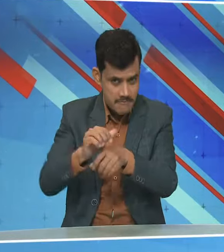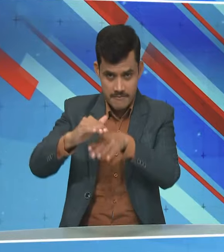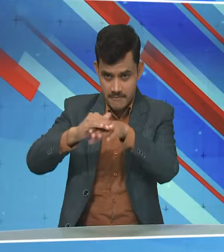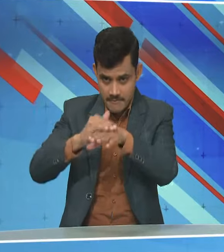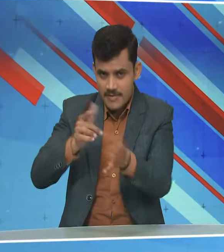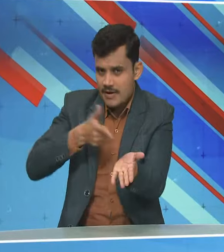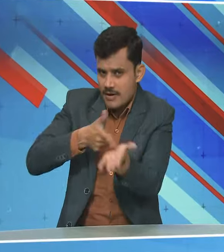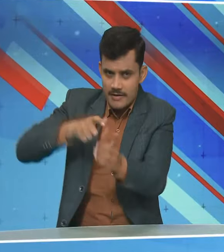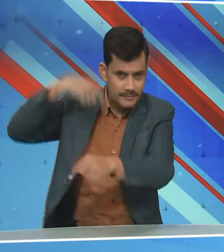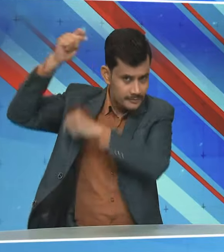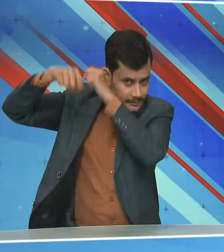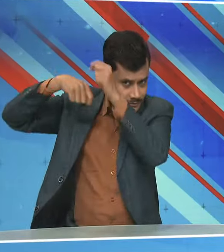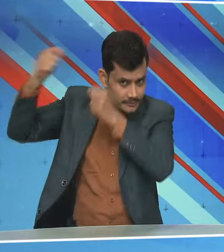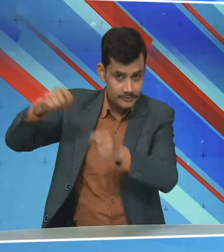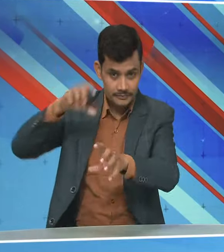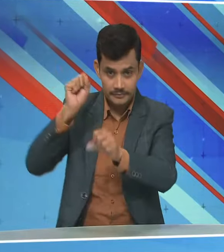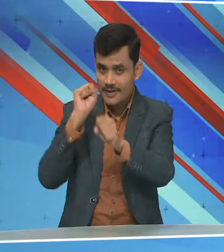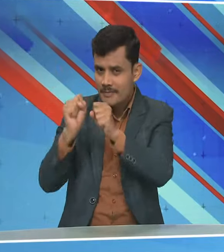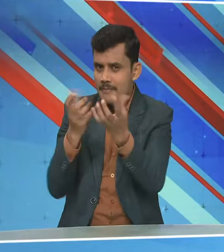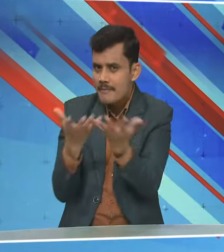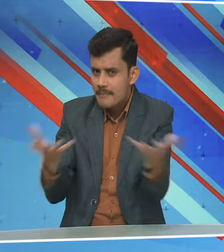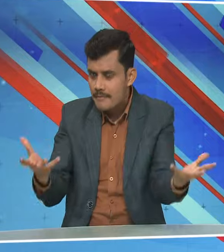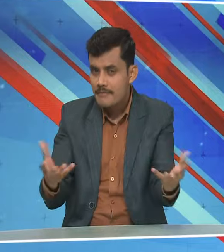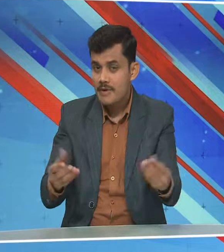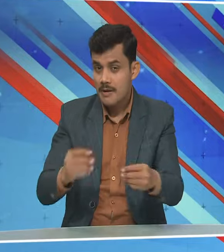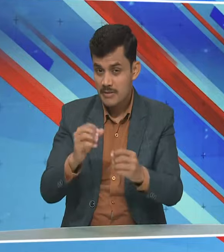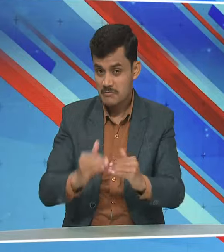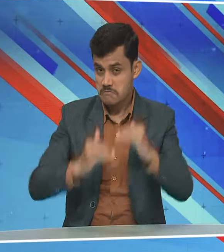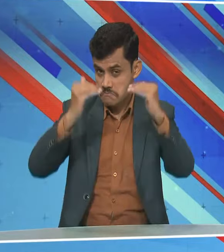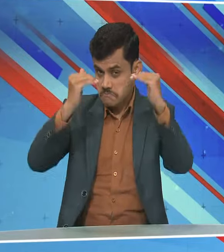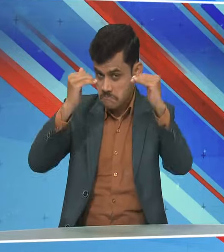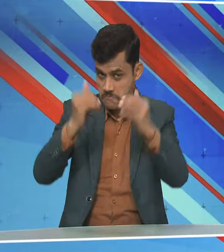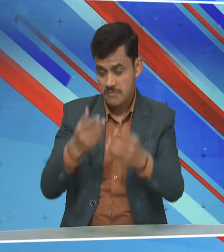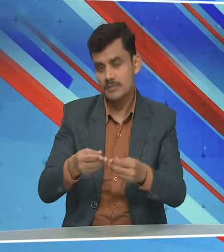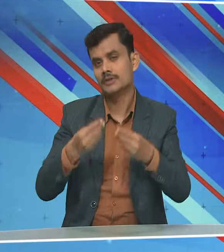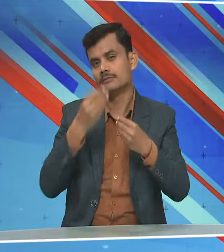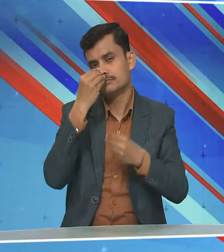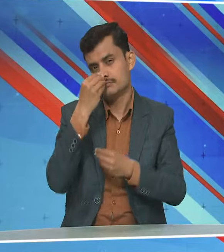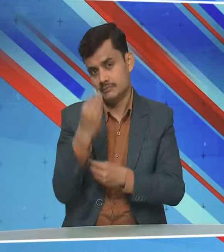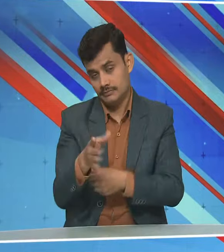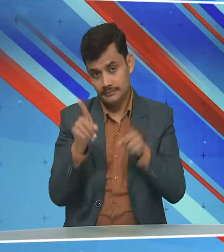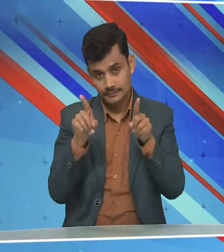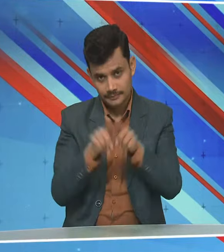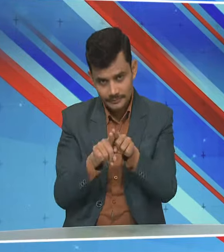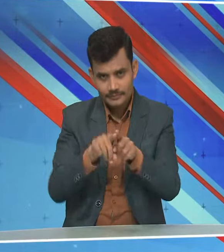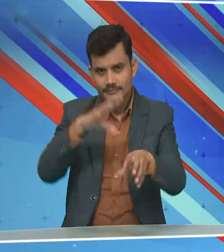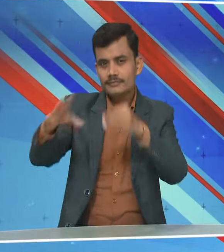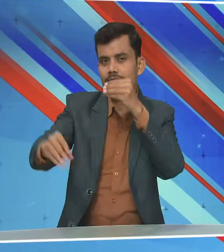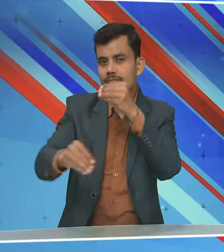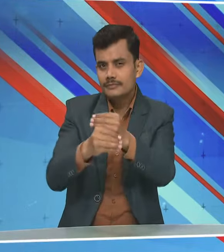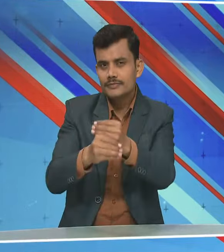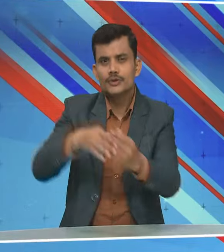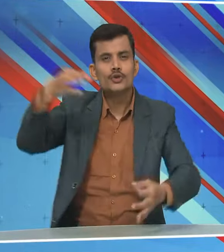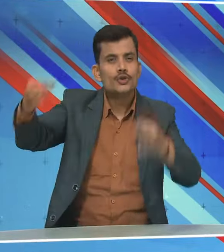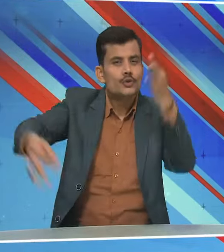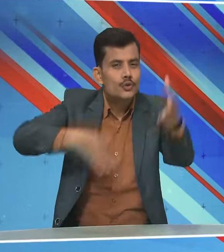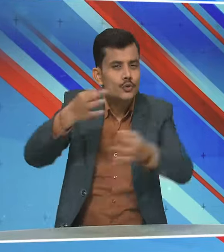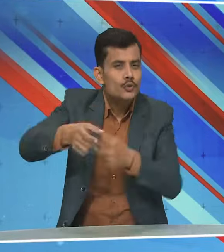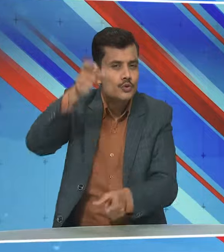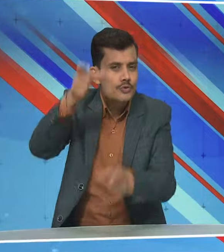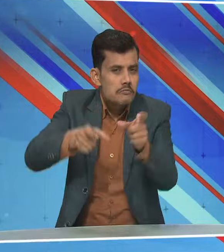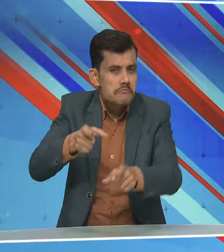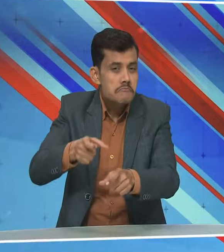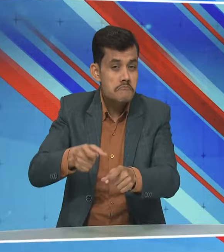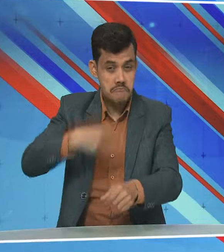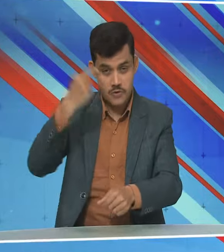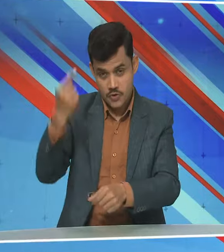किसानों आधी के लिए अपने उत्पादों को अच्छे दाम पर बेचना आसान हो जाएगा इसके साथ ही नए एंटर्प्रेनोर्स के